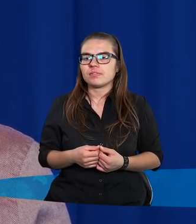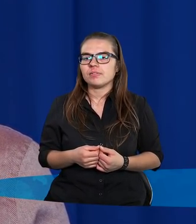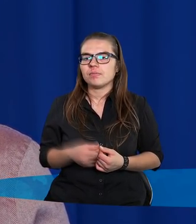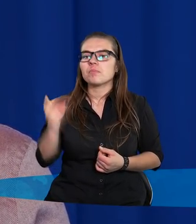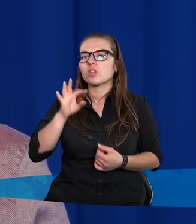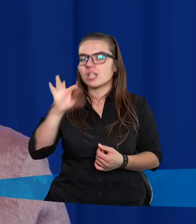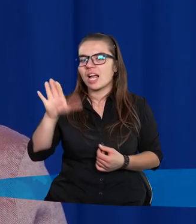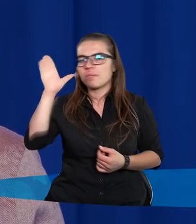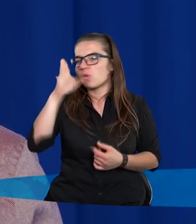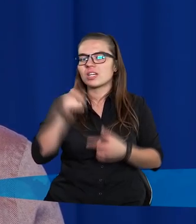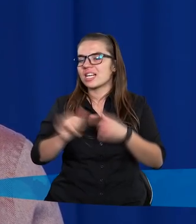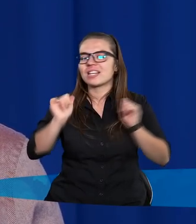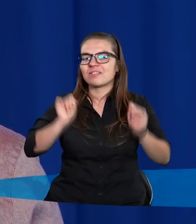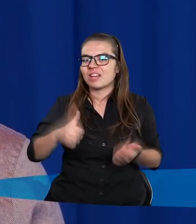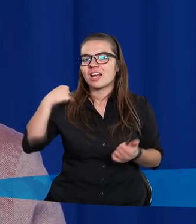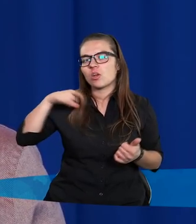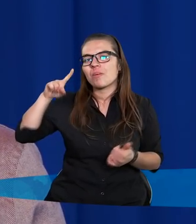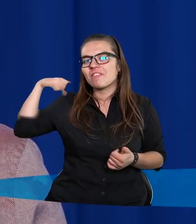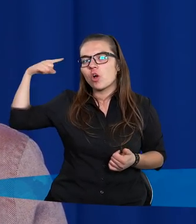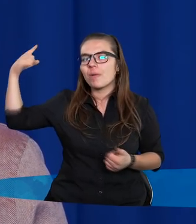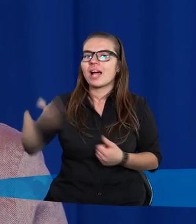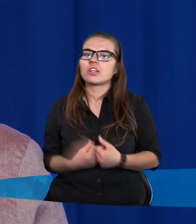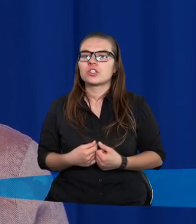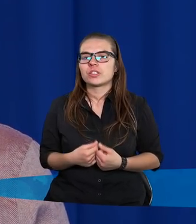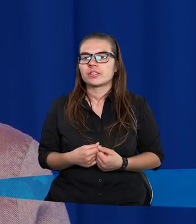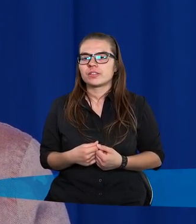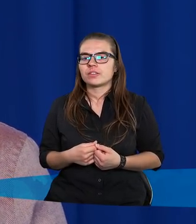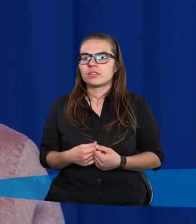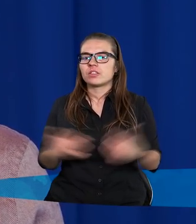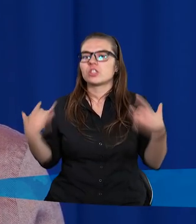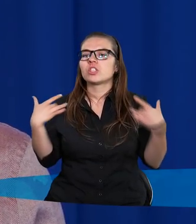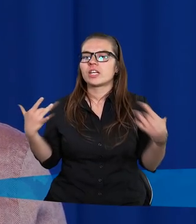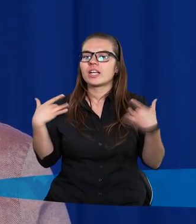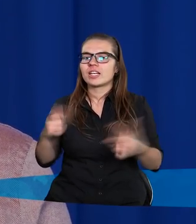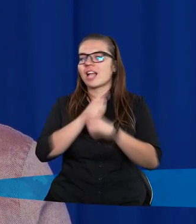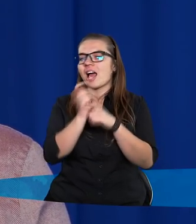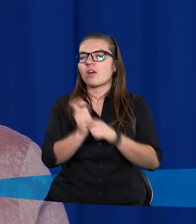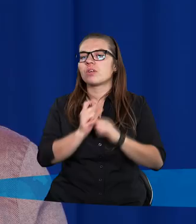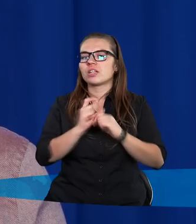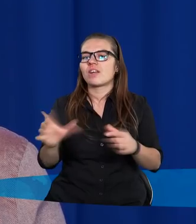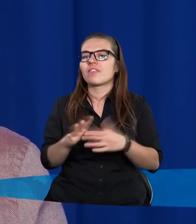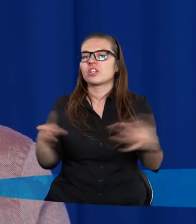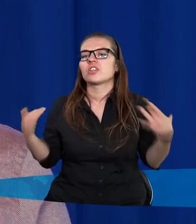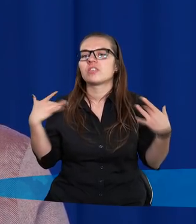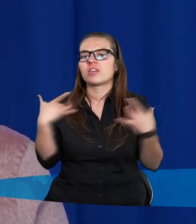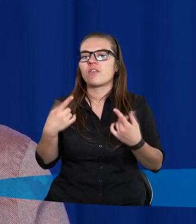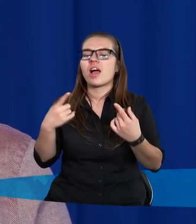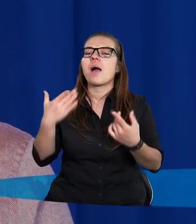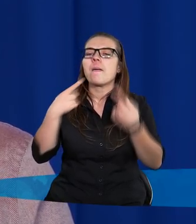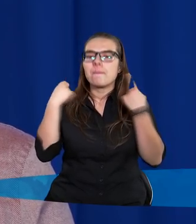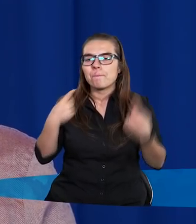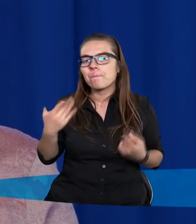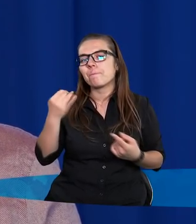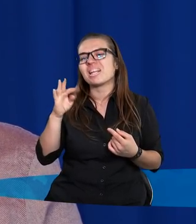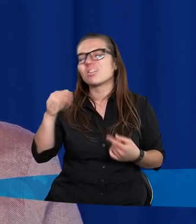Bo takiego Boga nie jesteśmy sobie w stanie wyobrazić. Żyjemy cały czas w świecie mitu